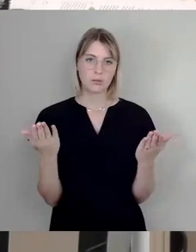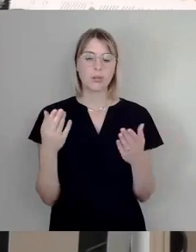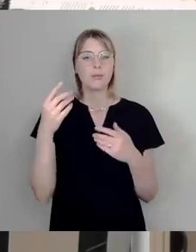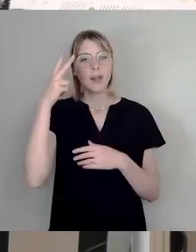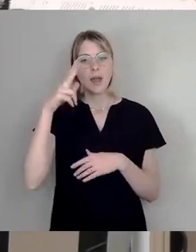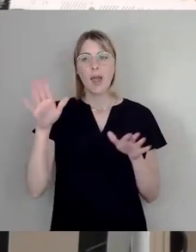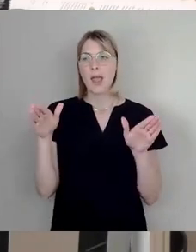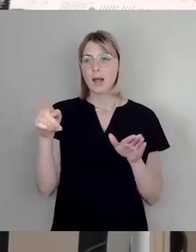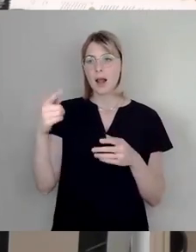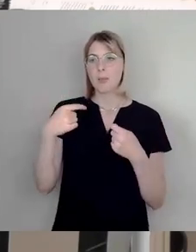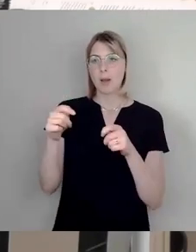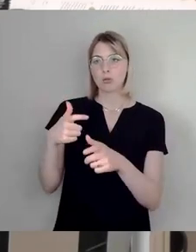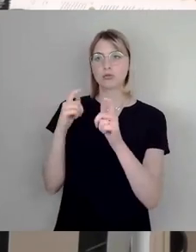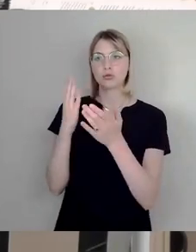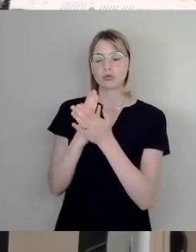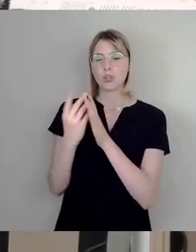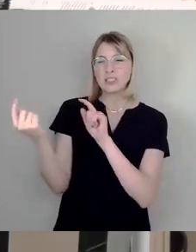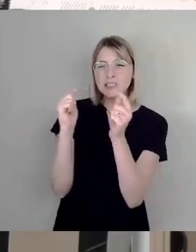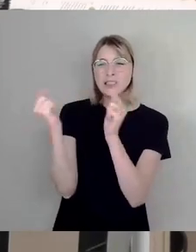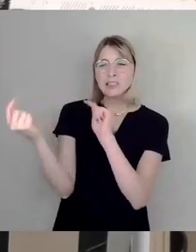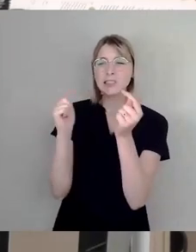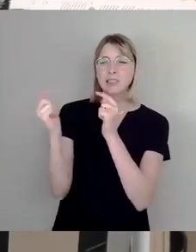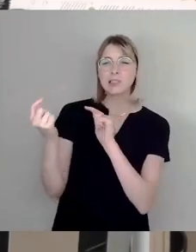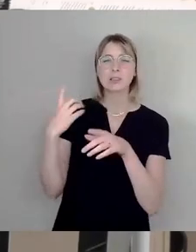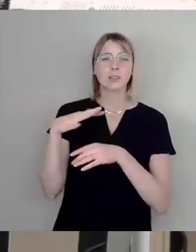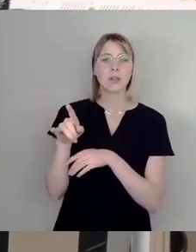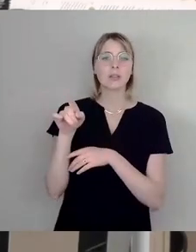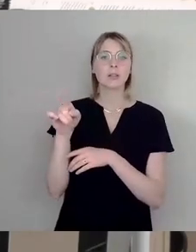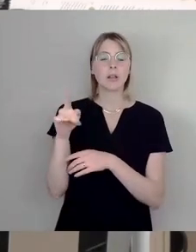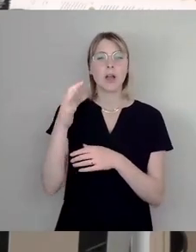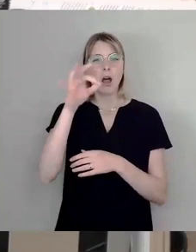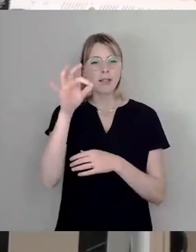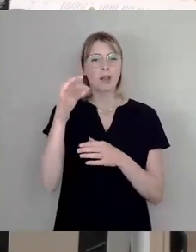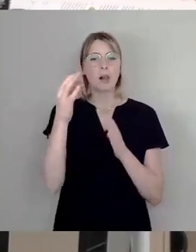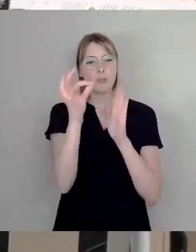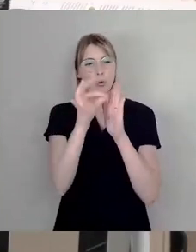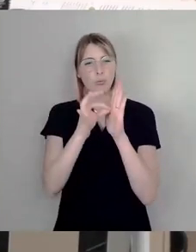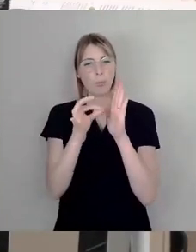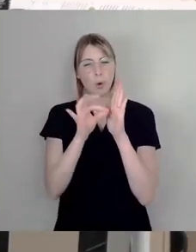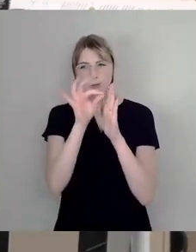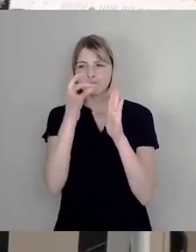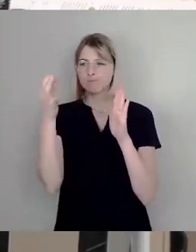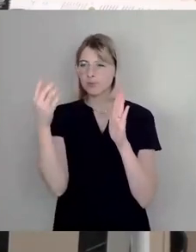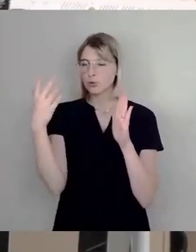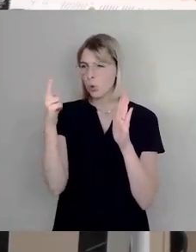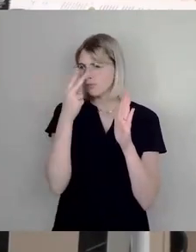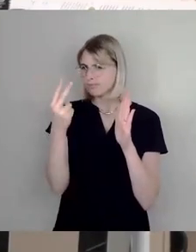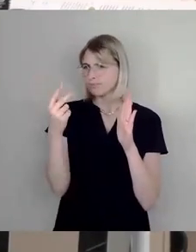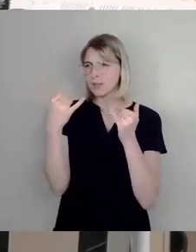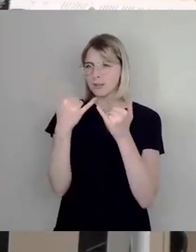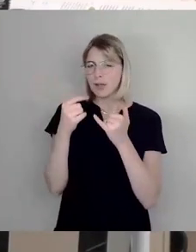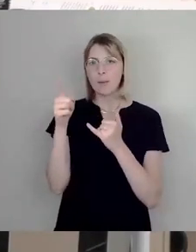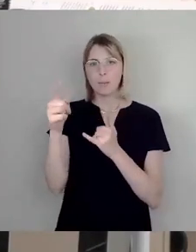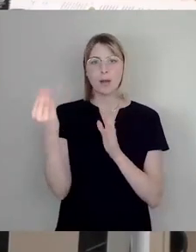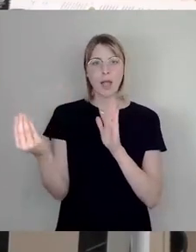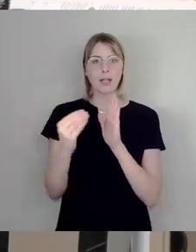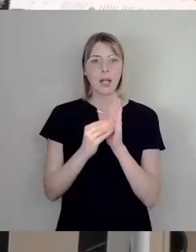diese lange Diskussion gehabt. Und dann wurden diese ganzen Einzelpunkte herausgenommen. Und jetzt sehe ich ihn in den Ergänzungsvorschlag von Ihnen wieder.